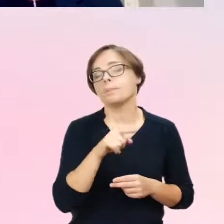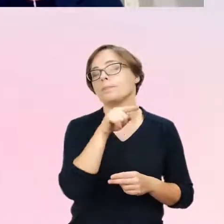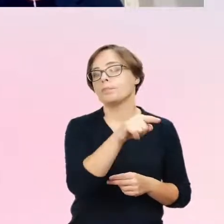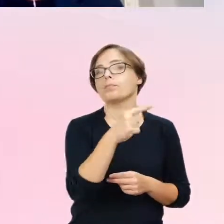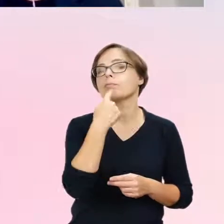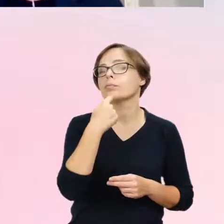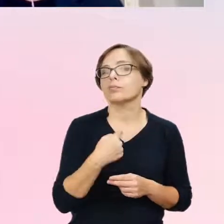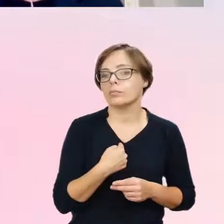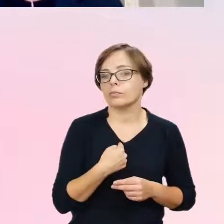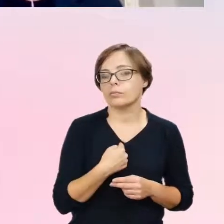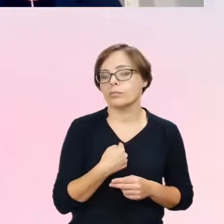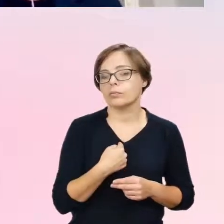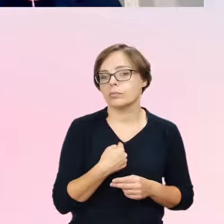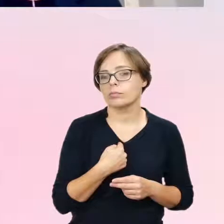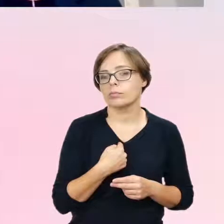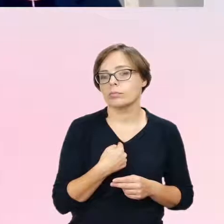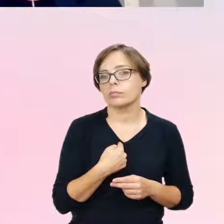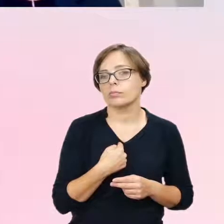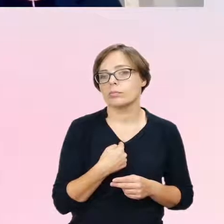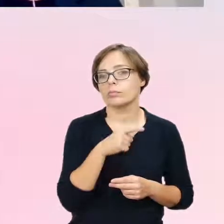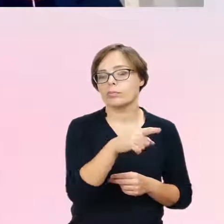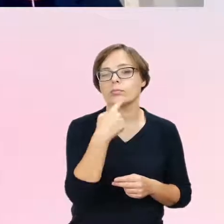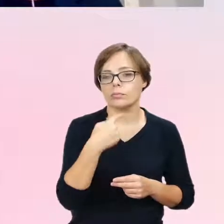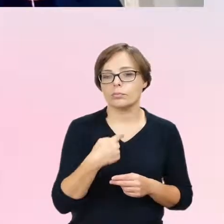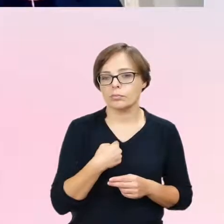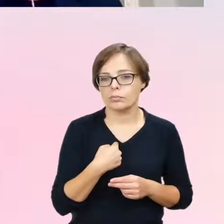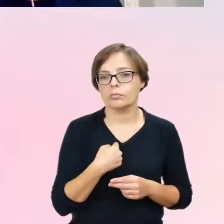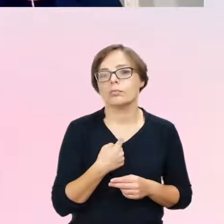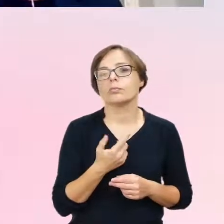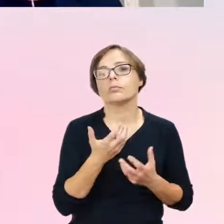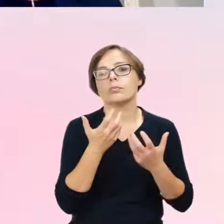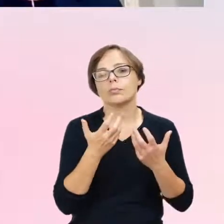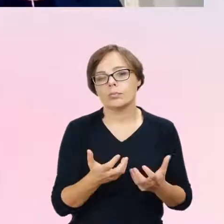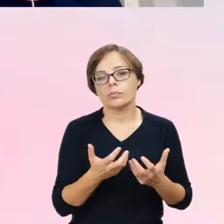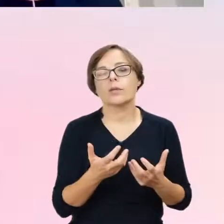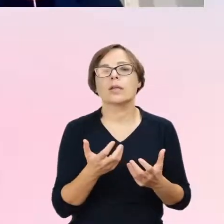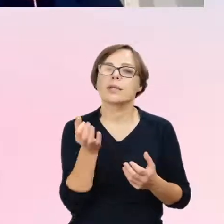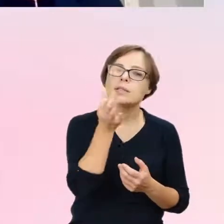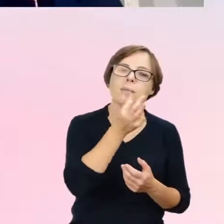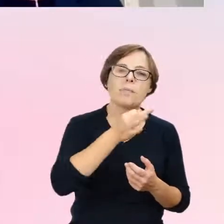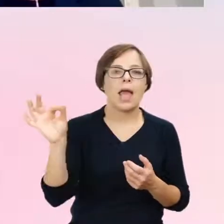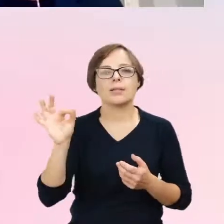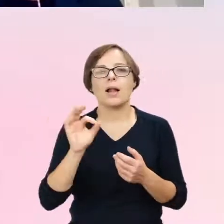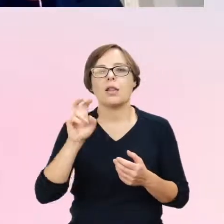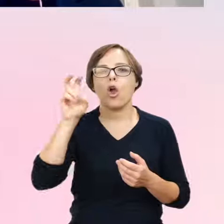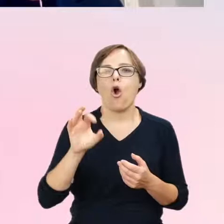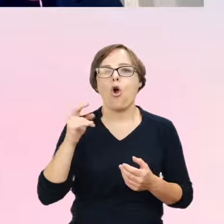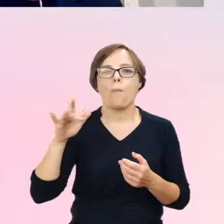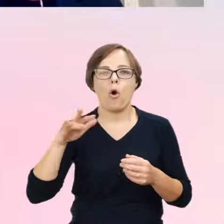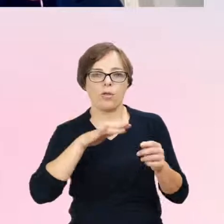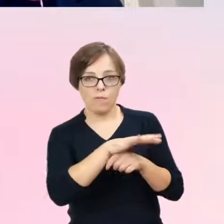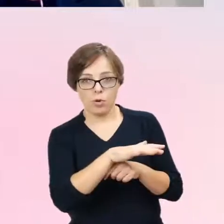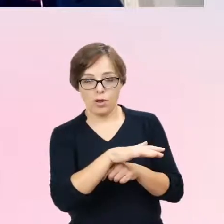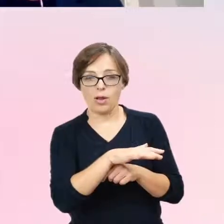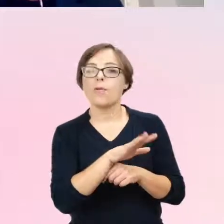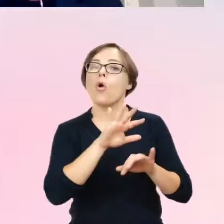będzie stosowana wobec niego bardzo specyficzna interwencja hormonalna, która jedynie wpłynie na to, że